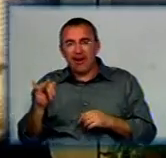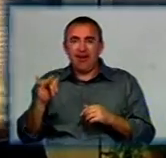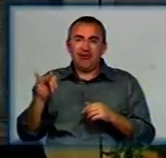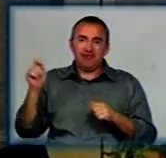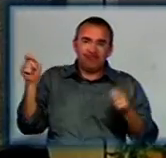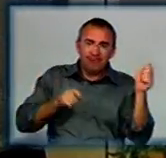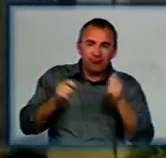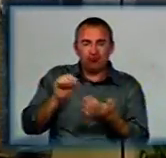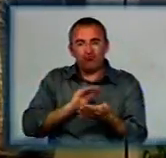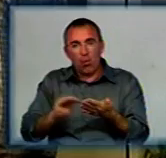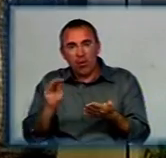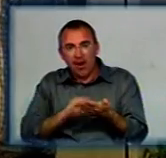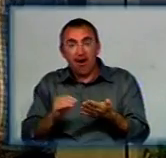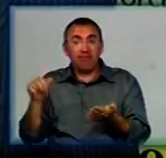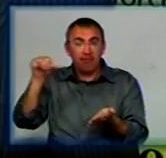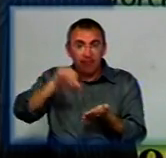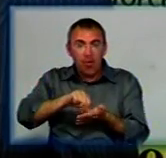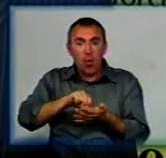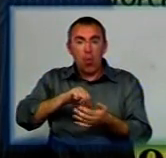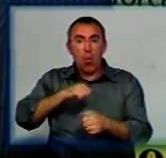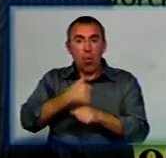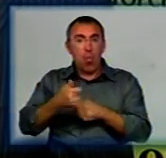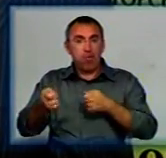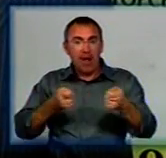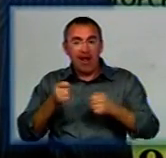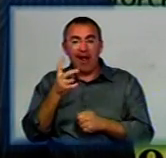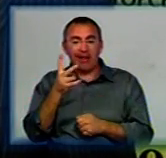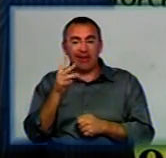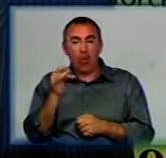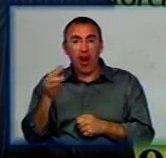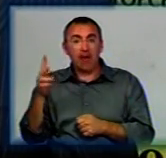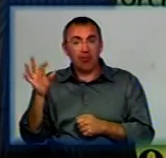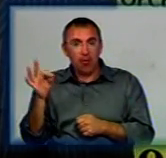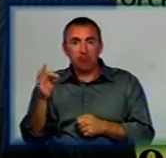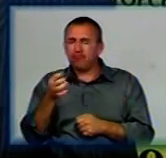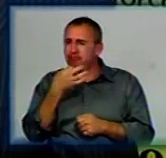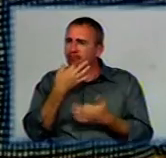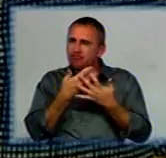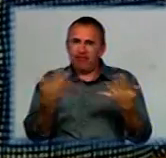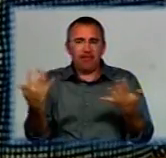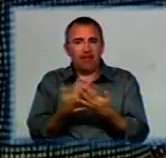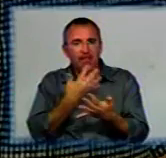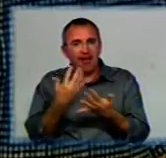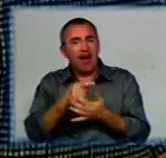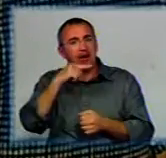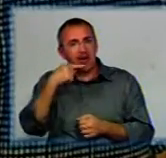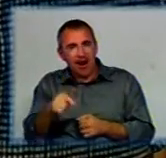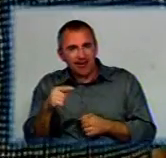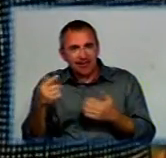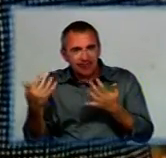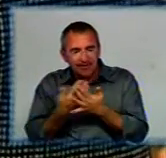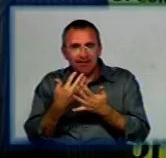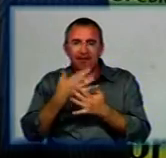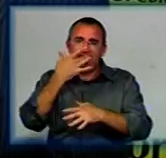фестивалю. Прийшов на церемонію і губернатор Андрій Ніколаєнко. Говорить, йому до вподоби різні фільми. Від класики радянського кіно до сучасних